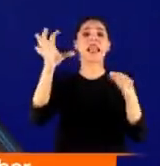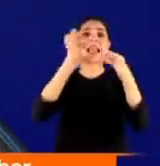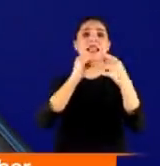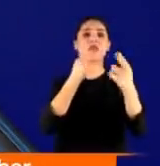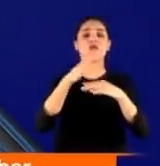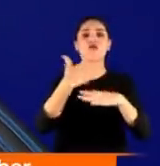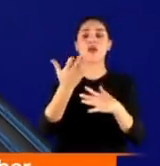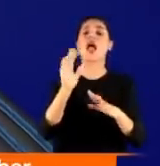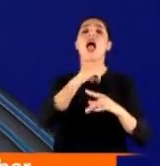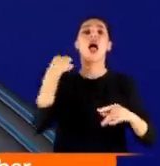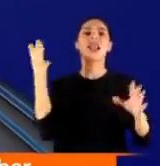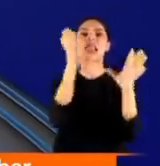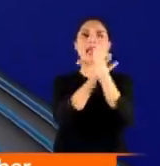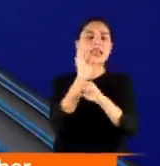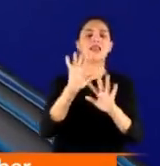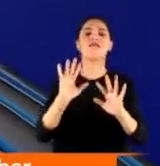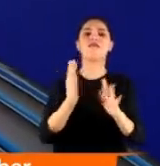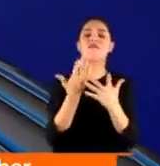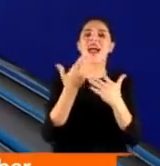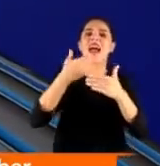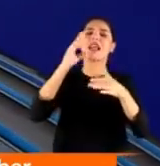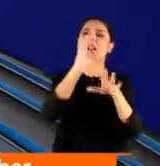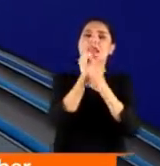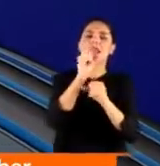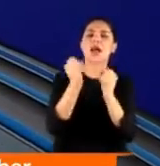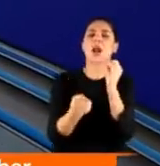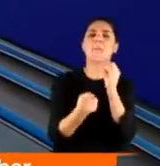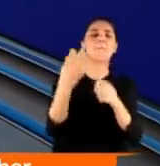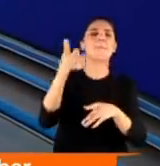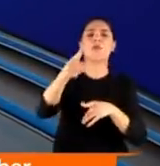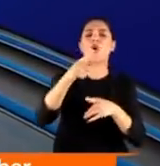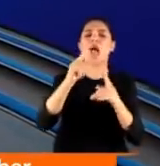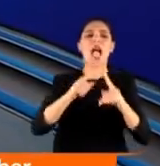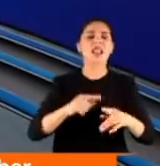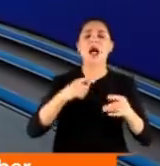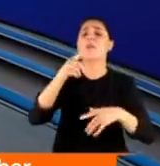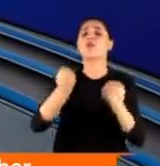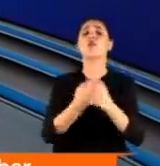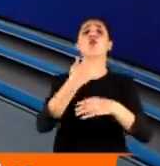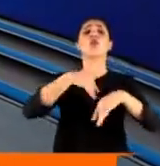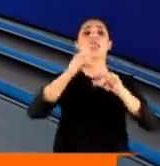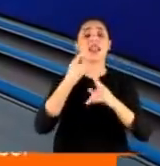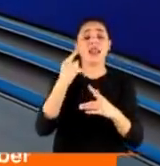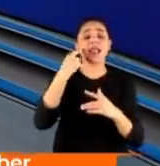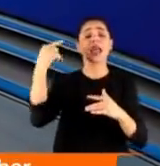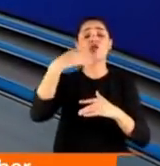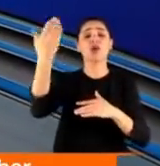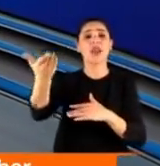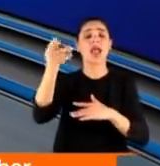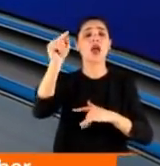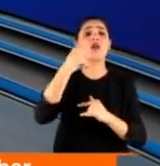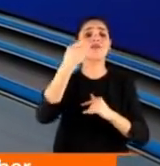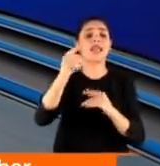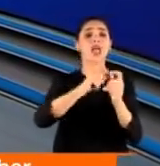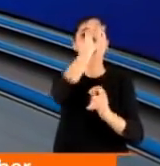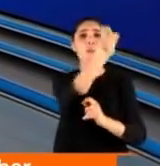gizli veya açık pazarlıklar üzerine kurulu değildir dedi. Devamında söz Cumhurbaşkanlığı Yüksek İstişare Kurulu'yu elinden istifaden